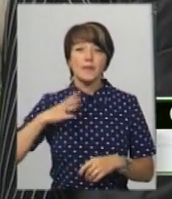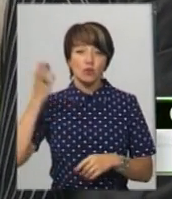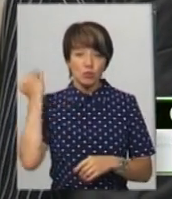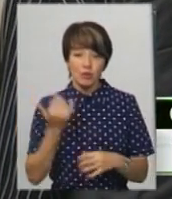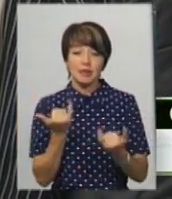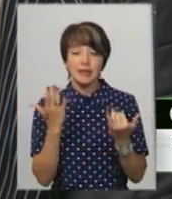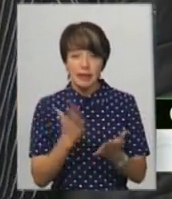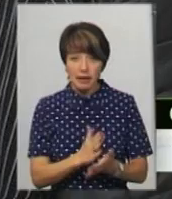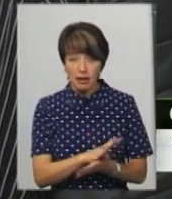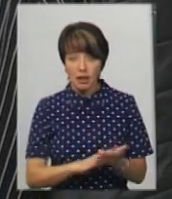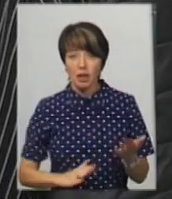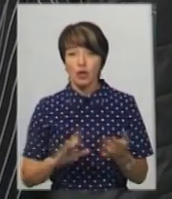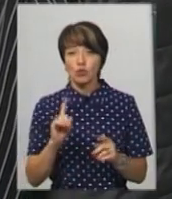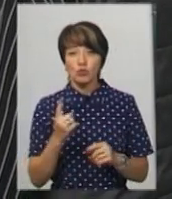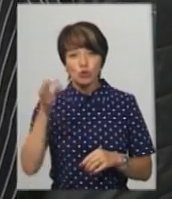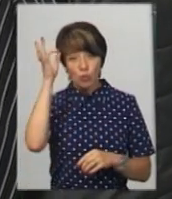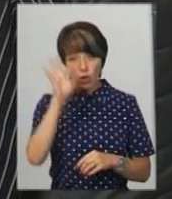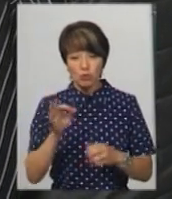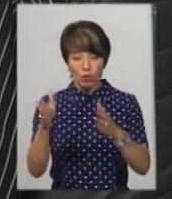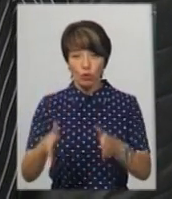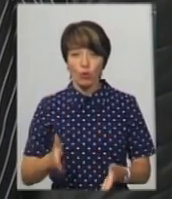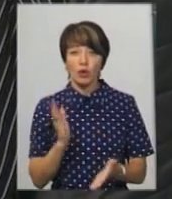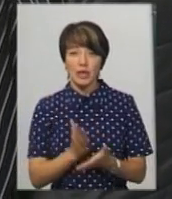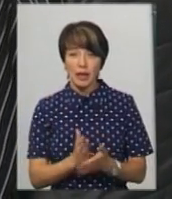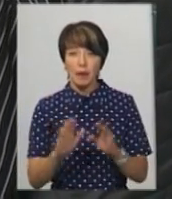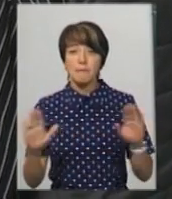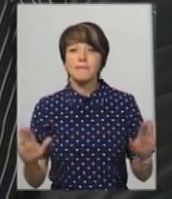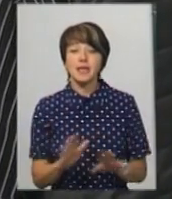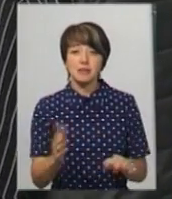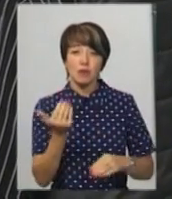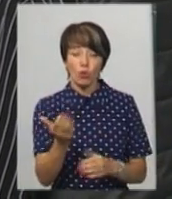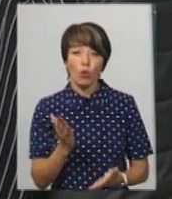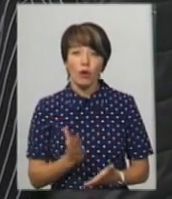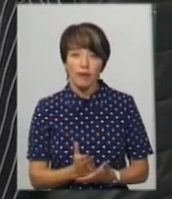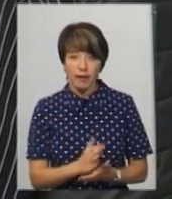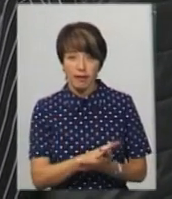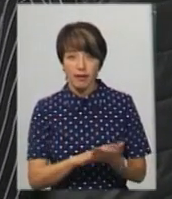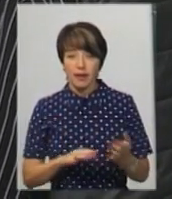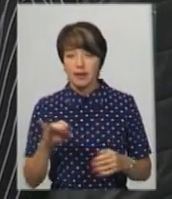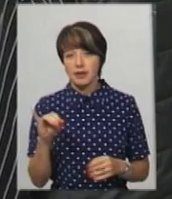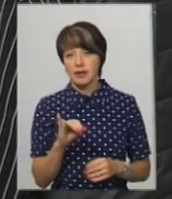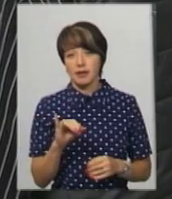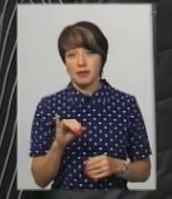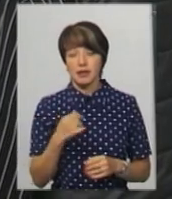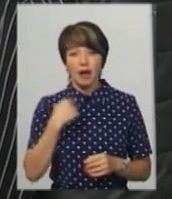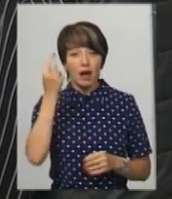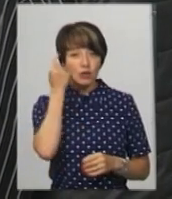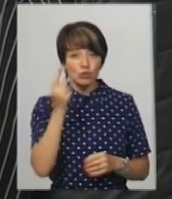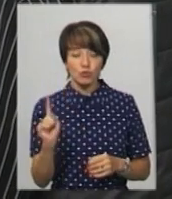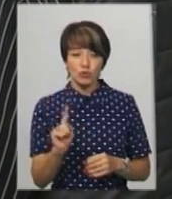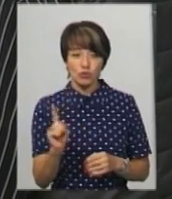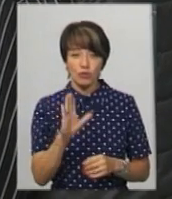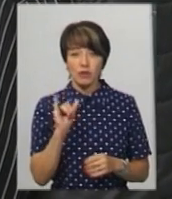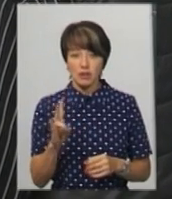є, тому що спогади про нього є, і пісня його є. І я думаю, що